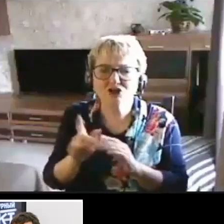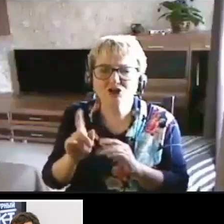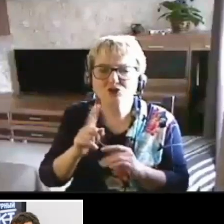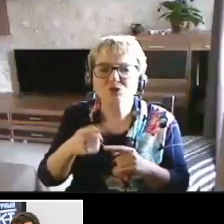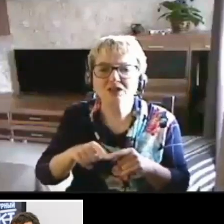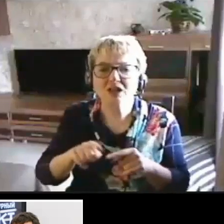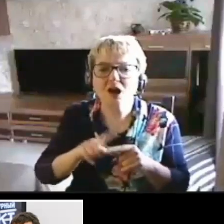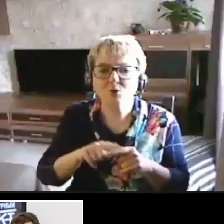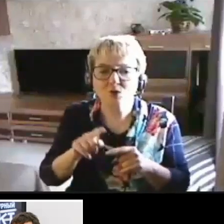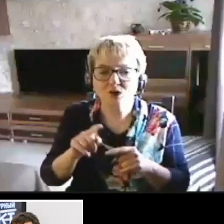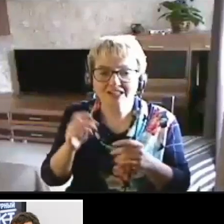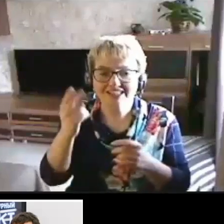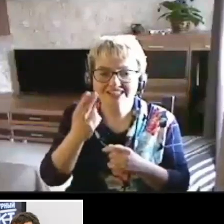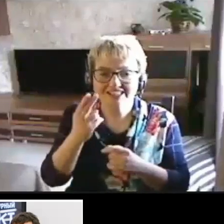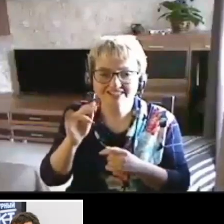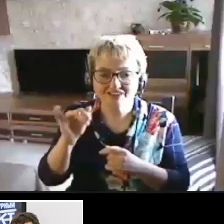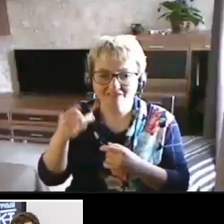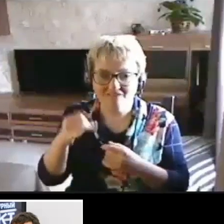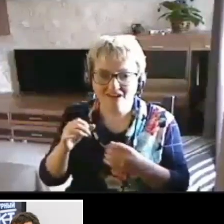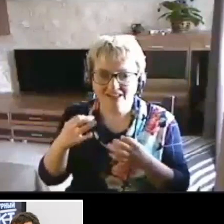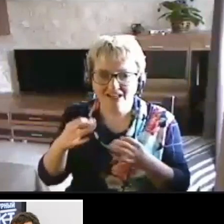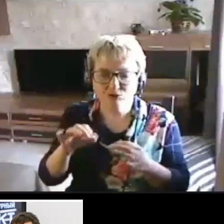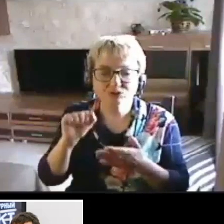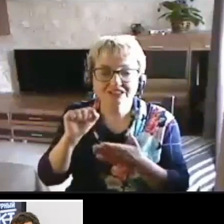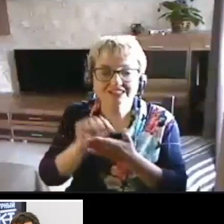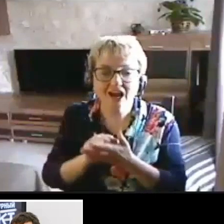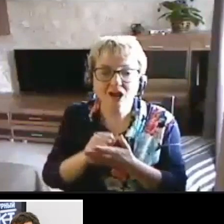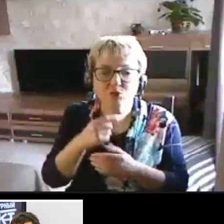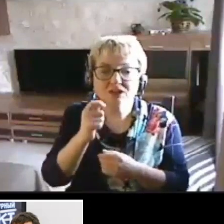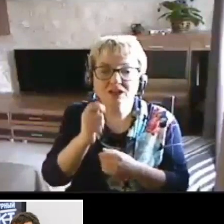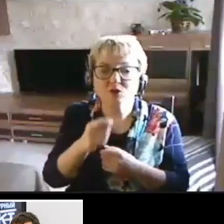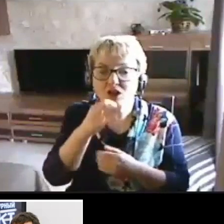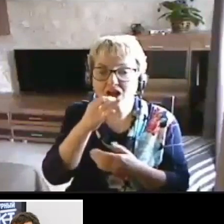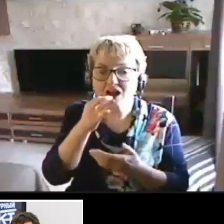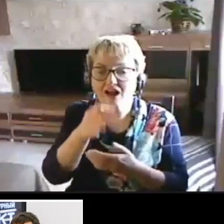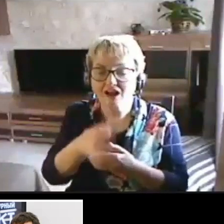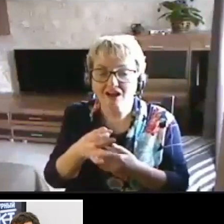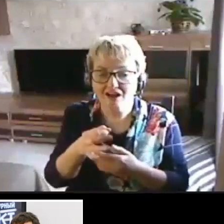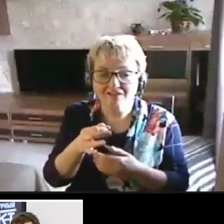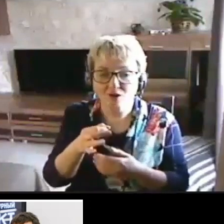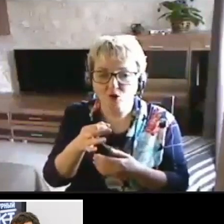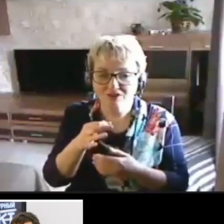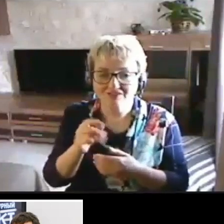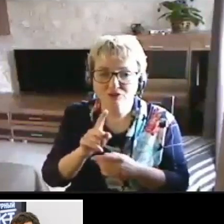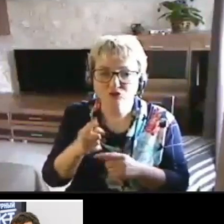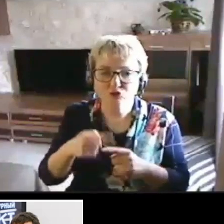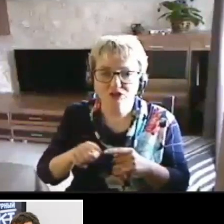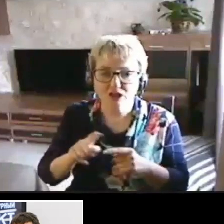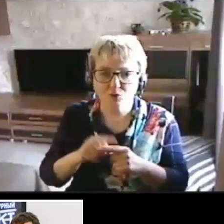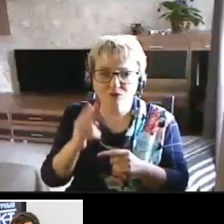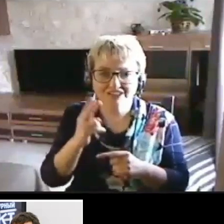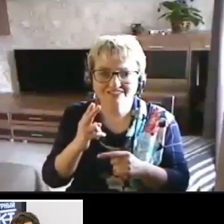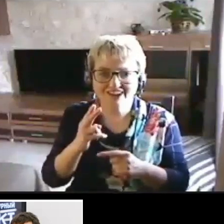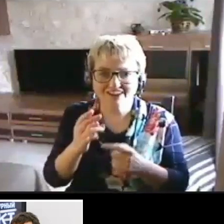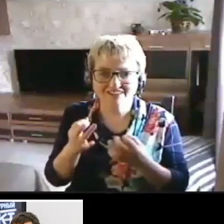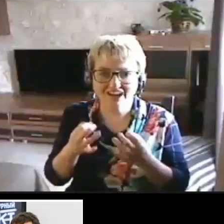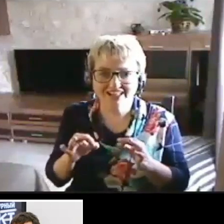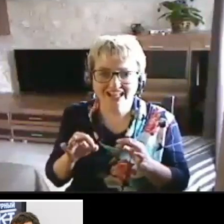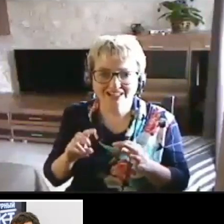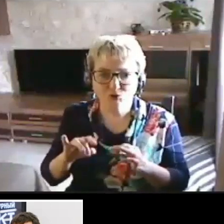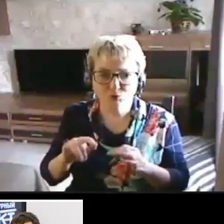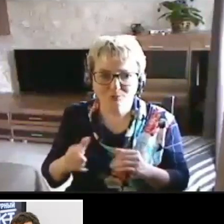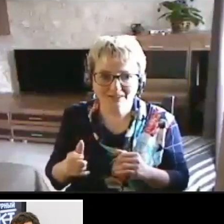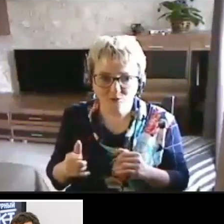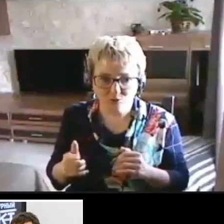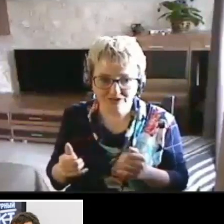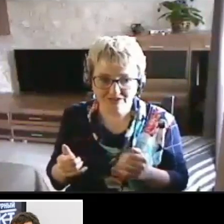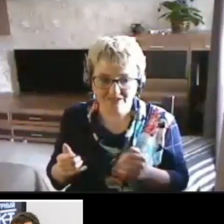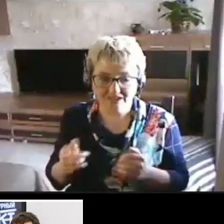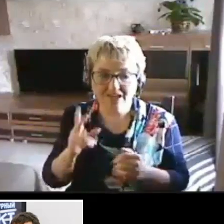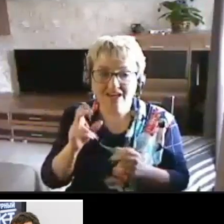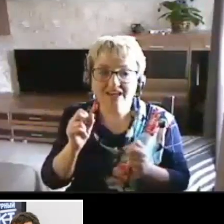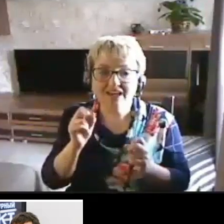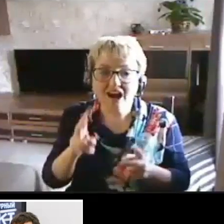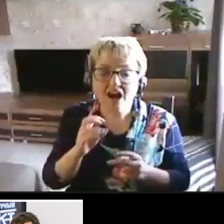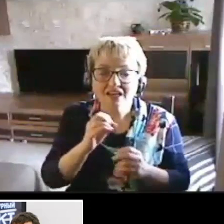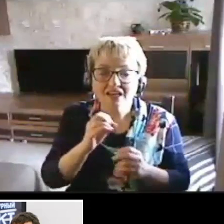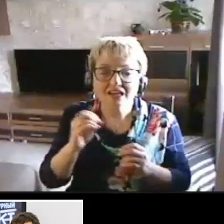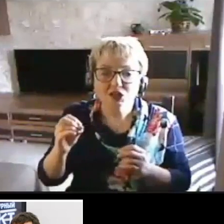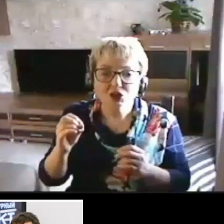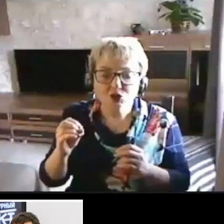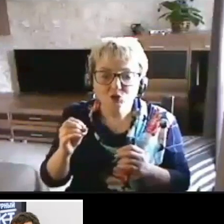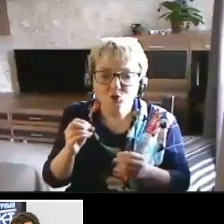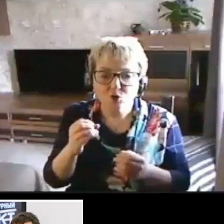цифровая доступность. Стандарт дает ответ на этот вопрос, что такое цифровая доступность, как ее